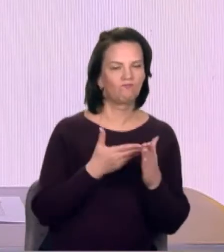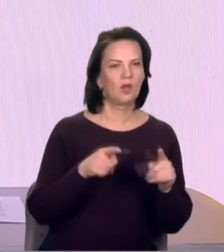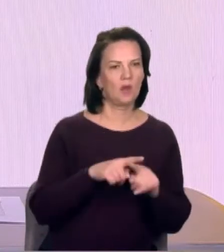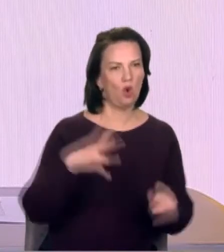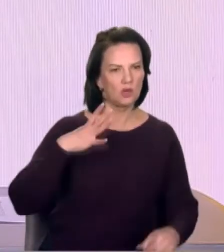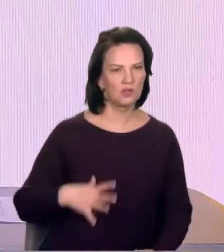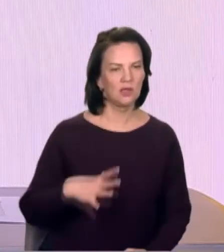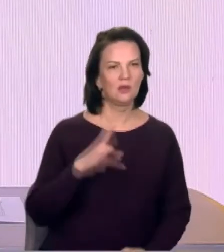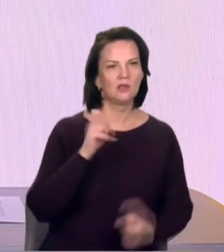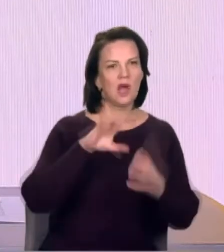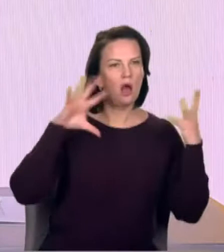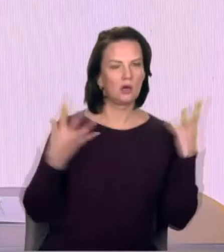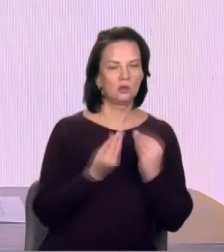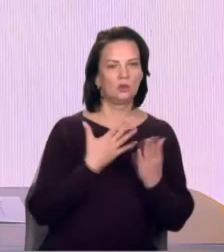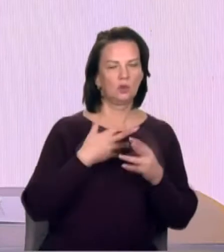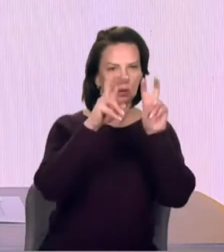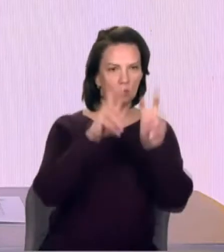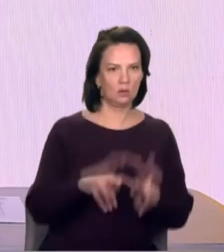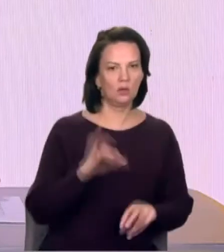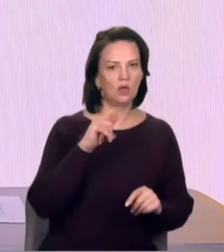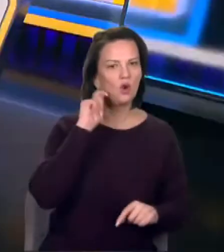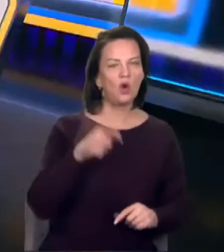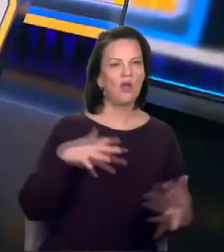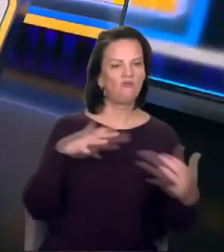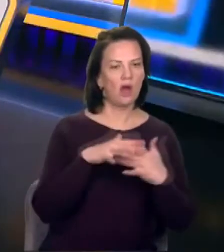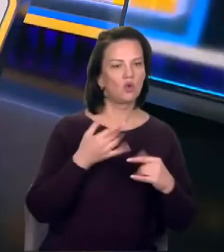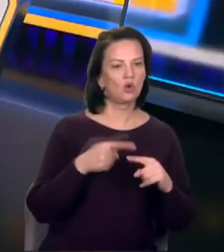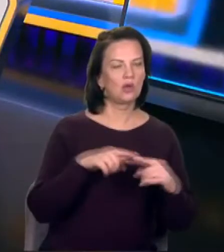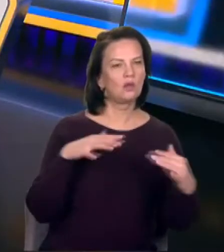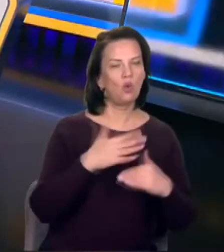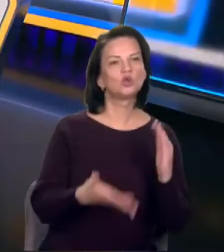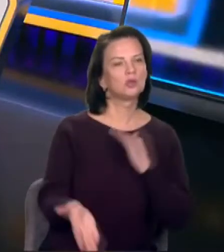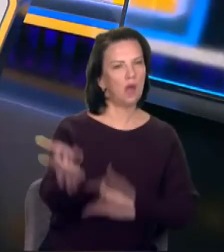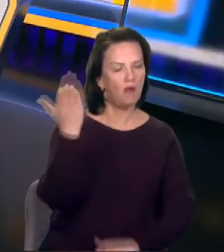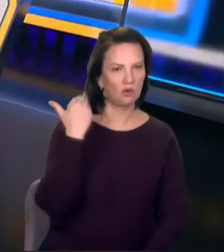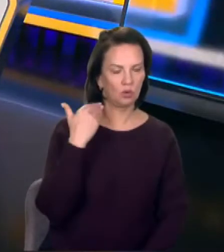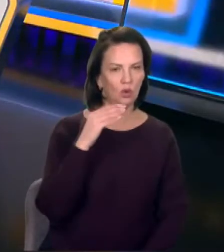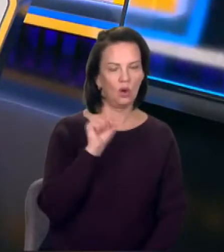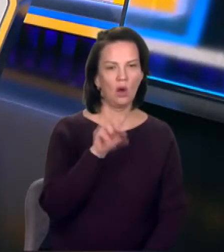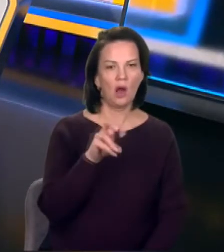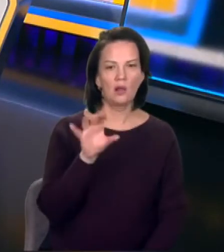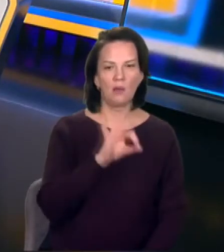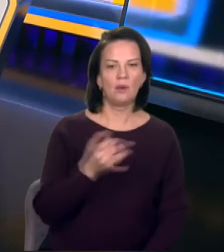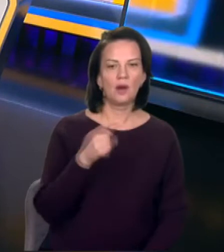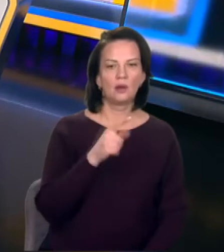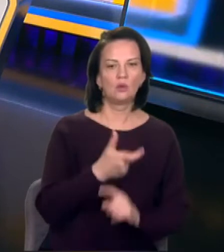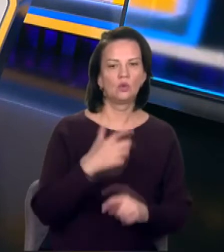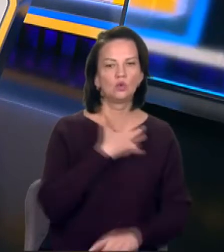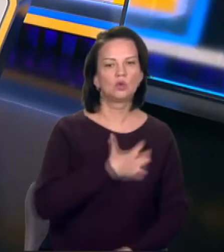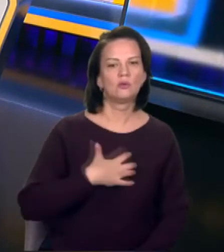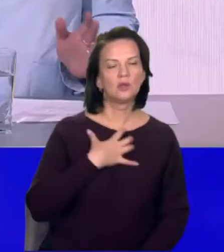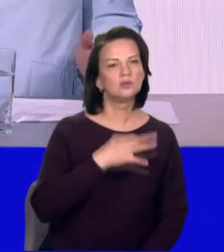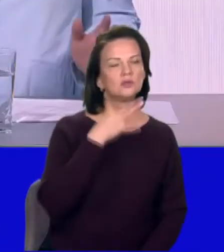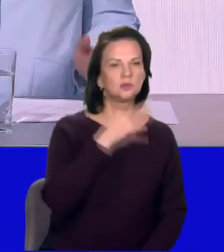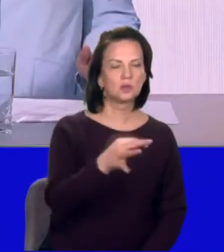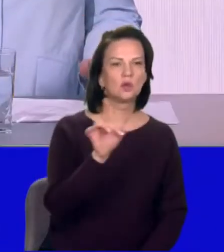воює на цьому фронті вже давно. Але при цьому дуже важливо зазначити, що при цьому вона вже